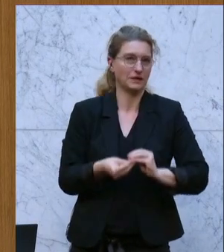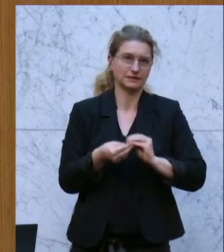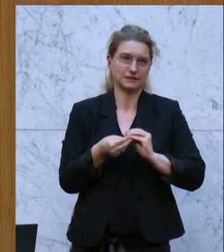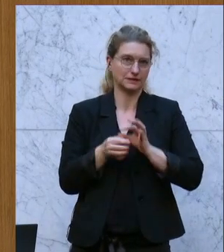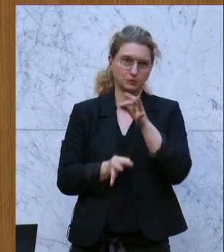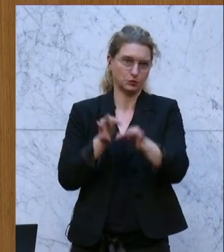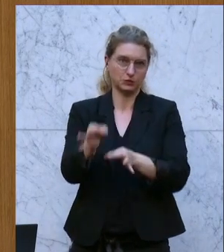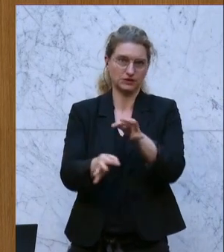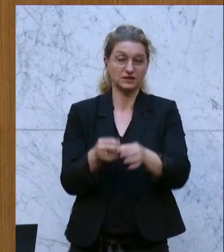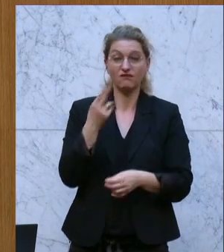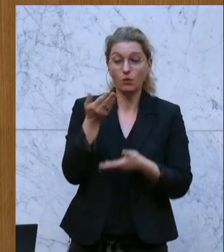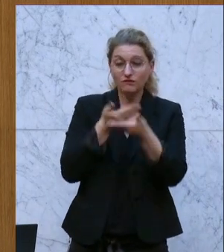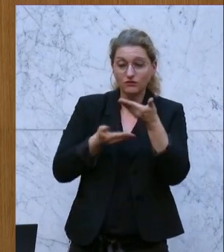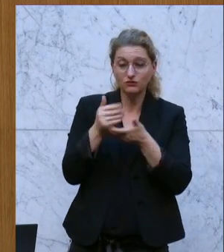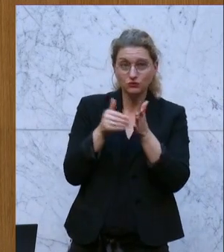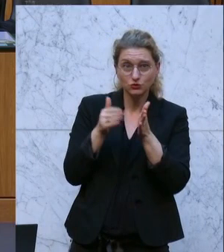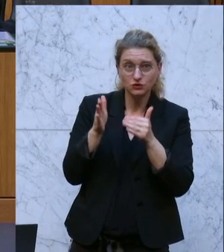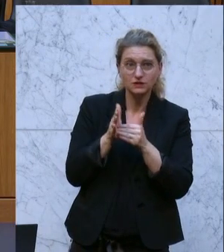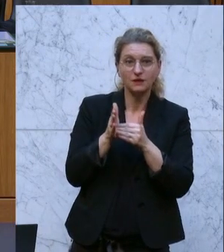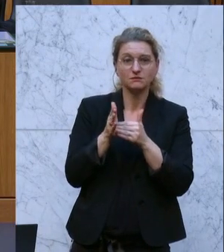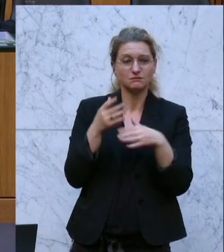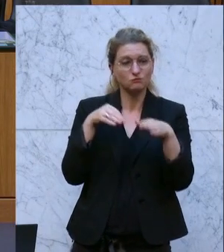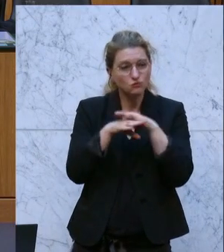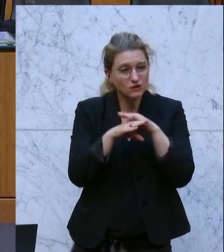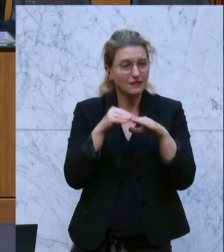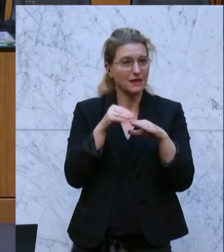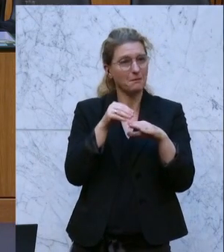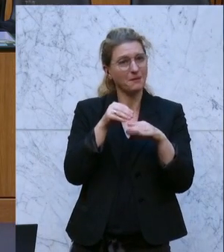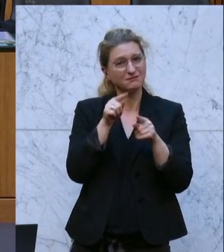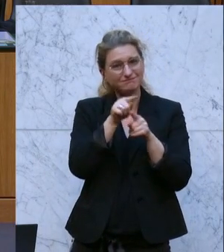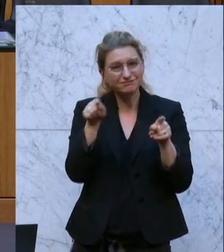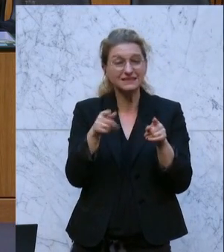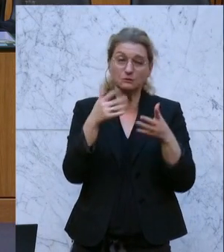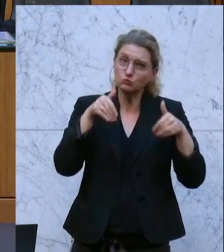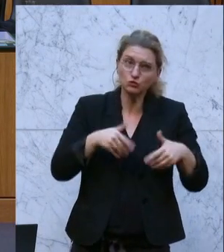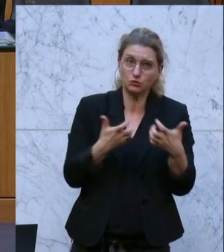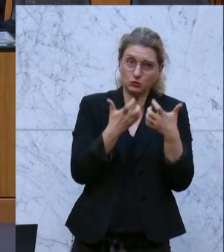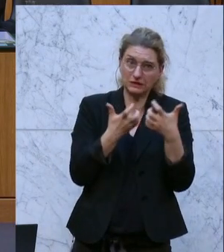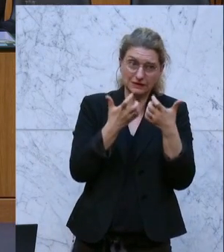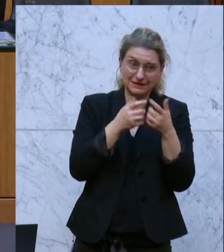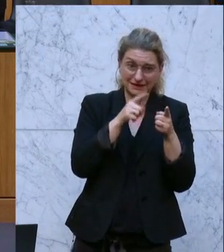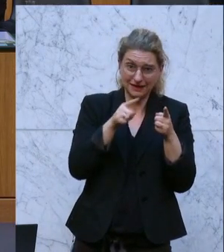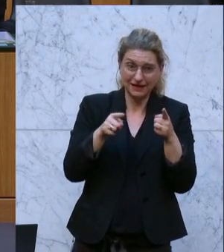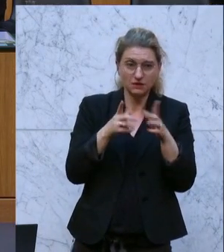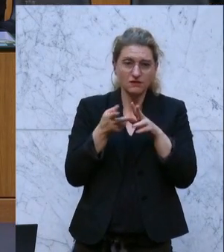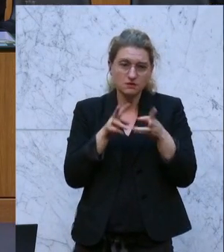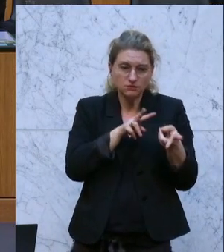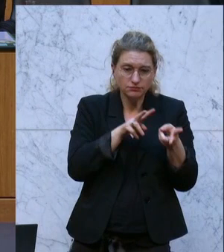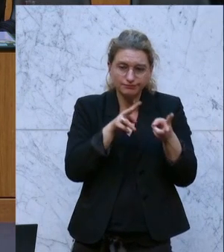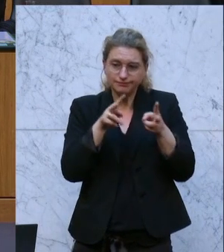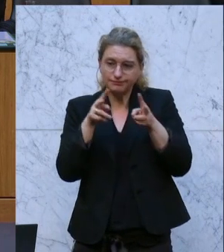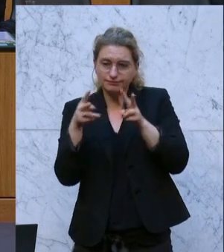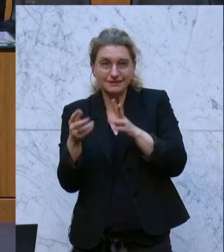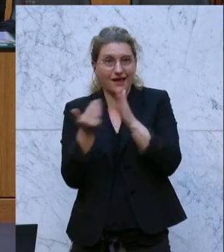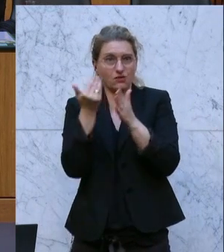Denn Wirtschaftssysteme, Unternehmen, die produzieren müssen, hinzubringen zu